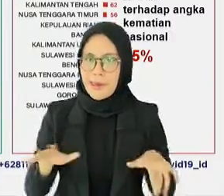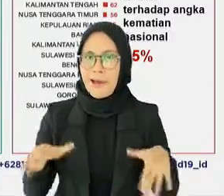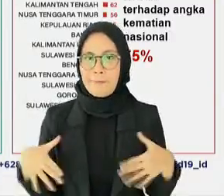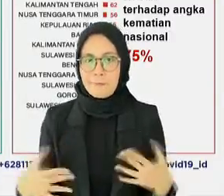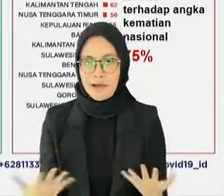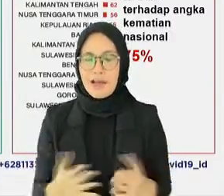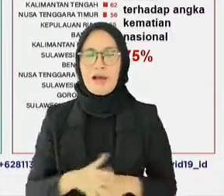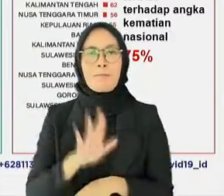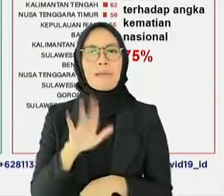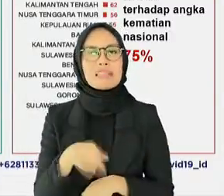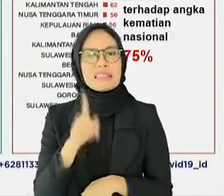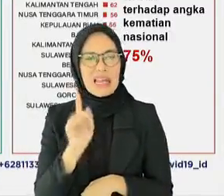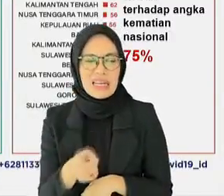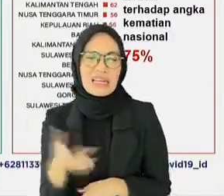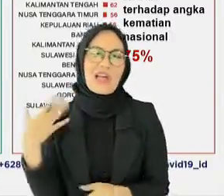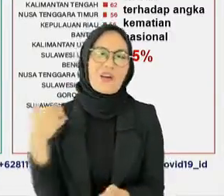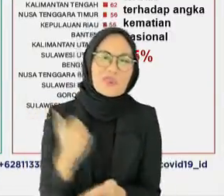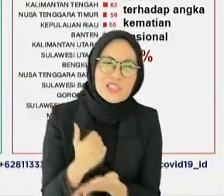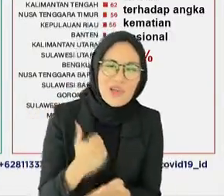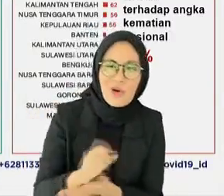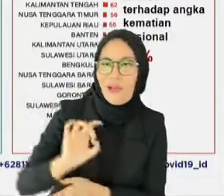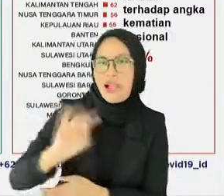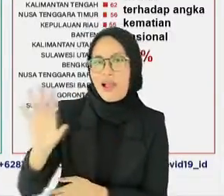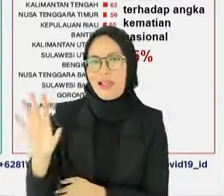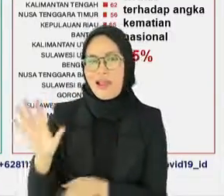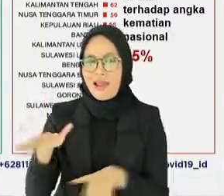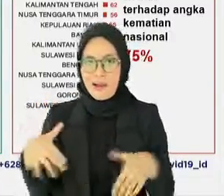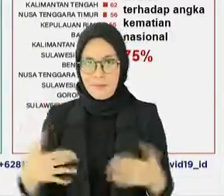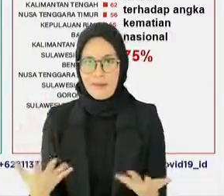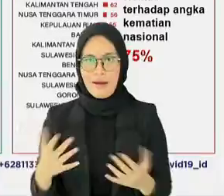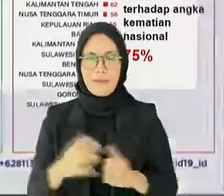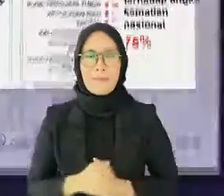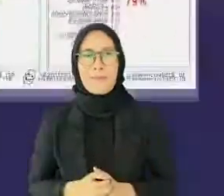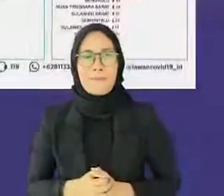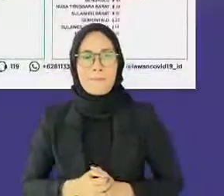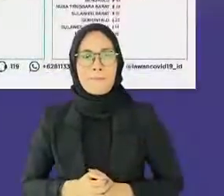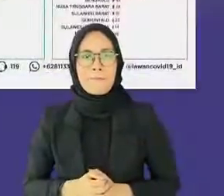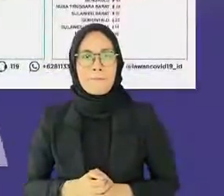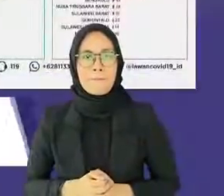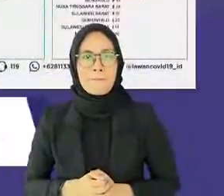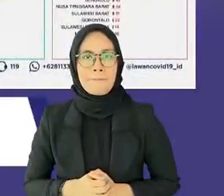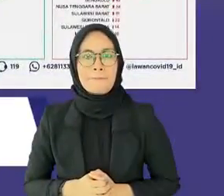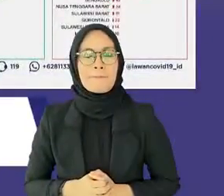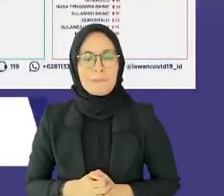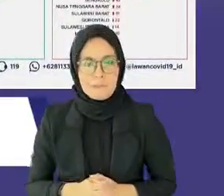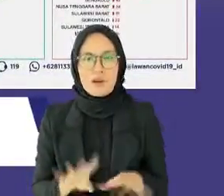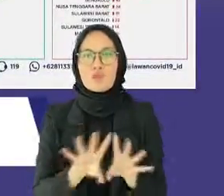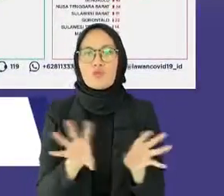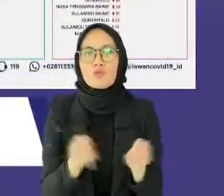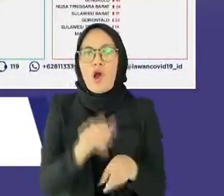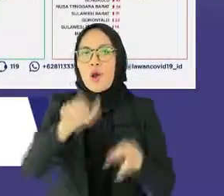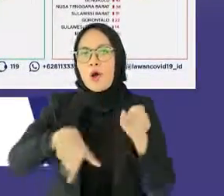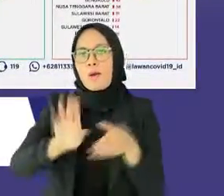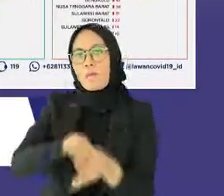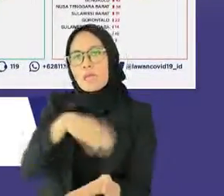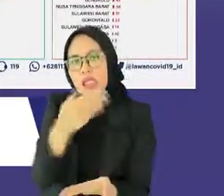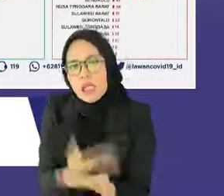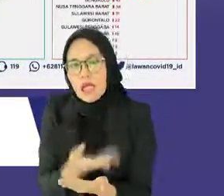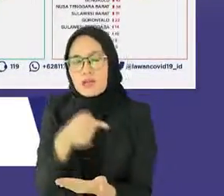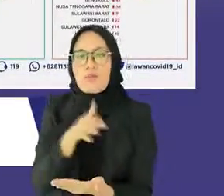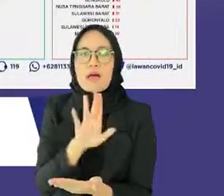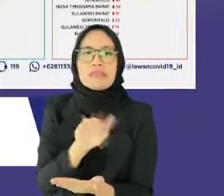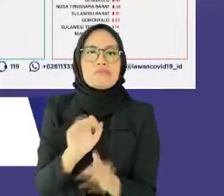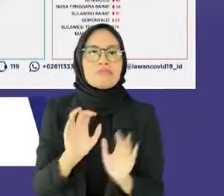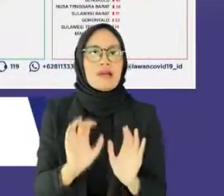ada tugas besar yang perlu terus menjadi perhatian kita bersama, yaitu angka kematian. Angka